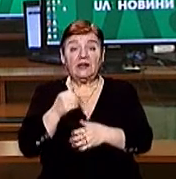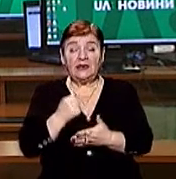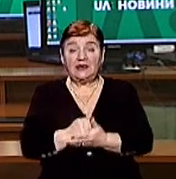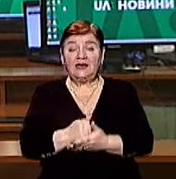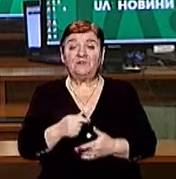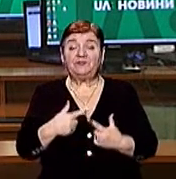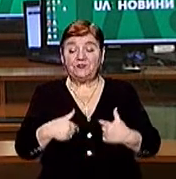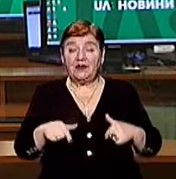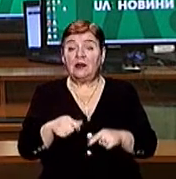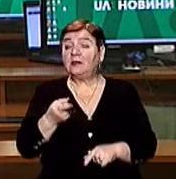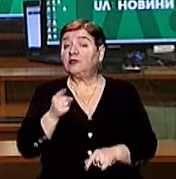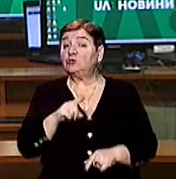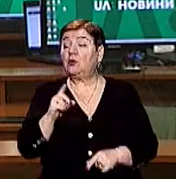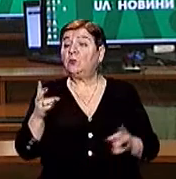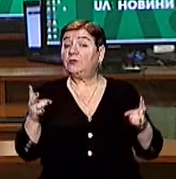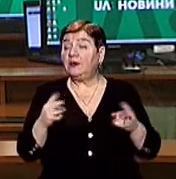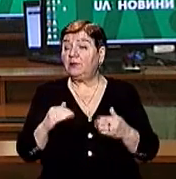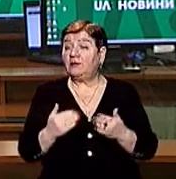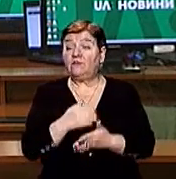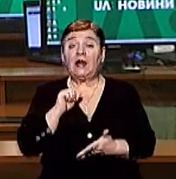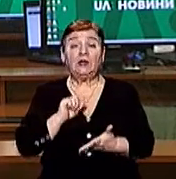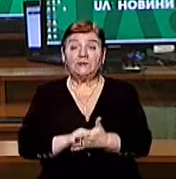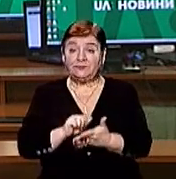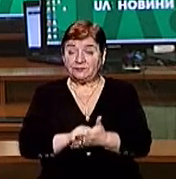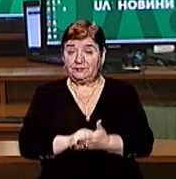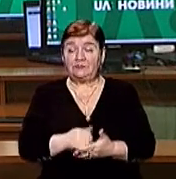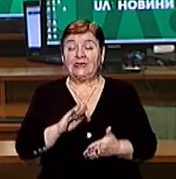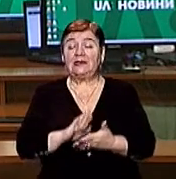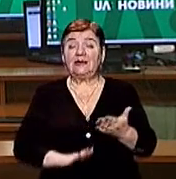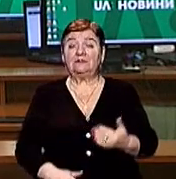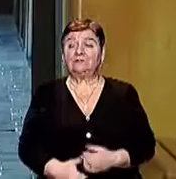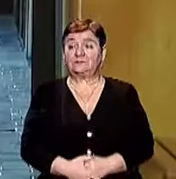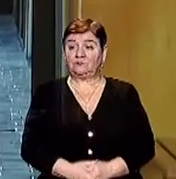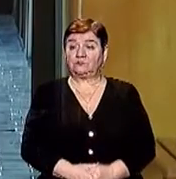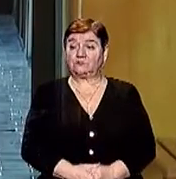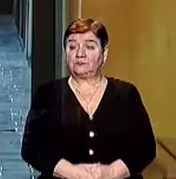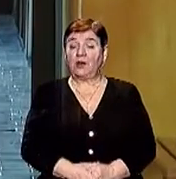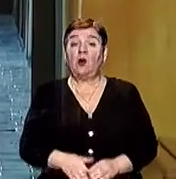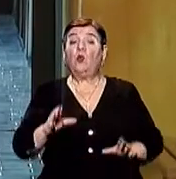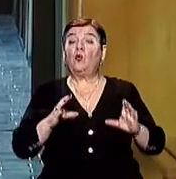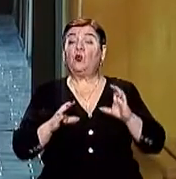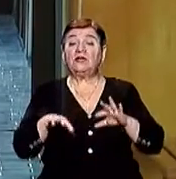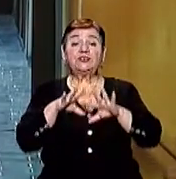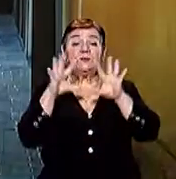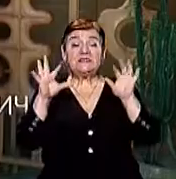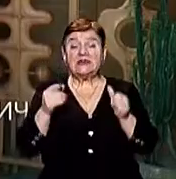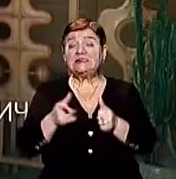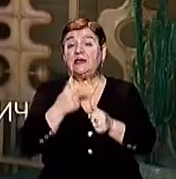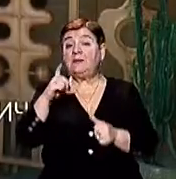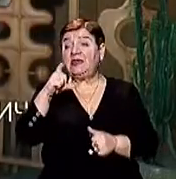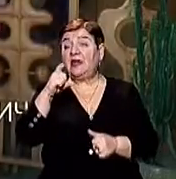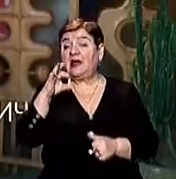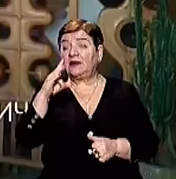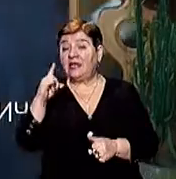Ради академії Для чого потрібна нова ліцензія? Далі в сюжеті У коледжі мистецтв імені Ерделі